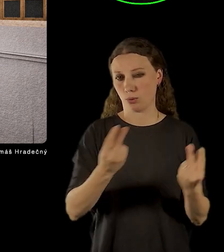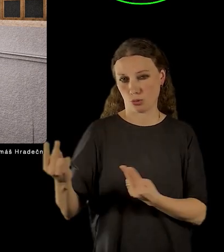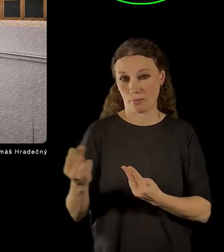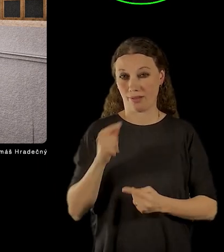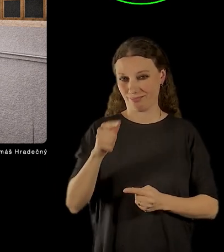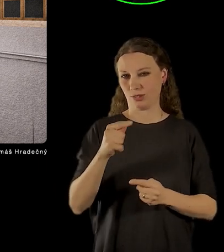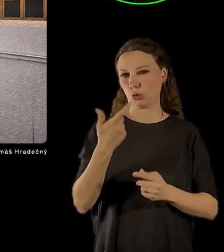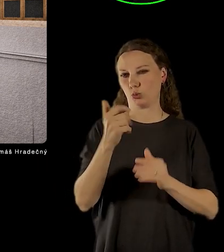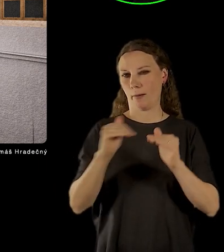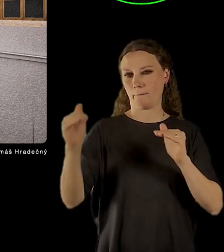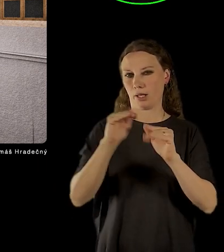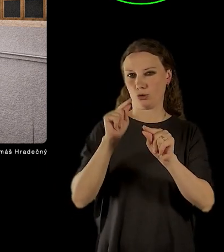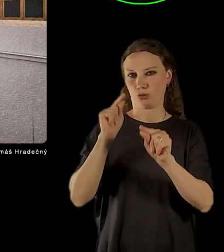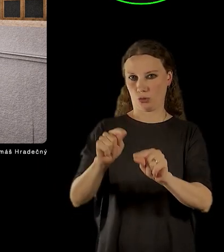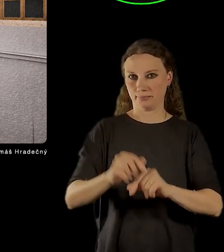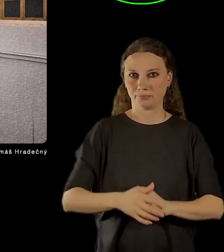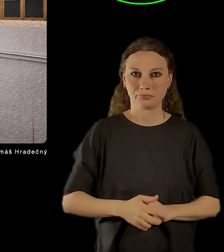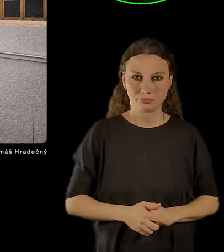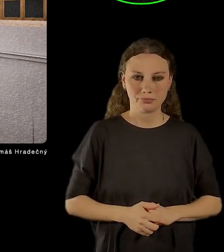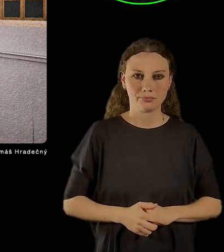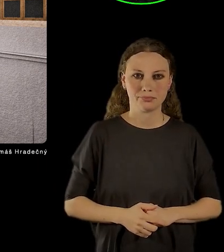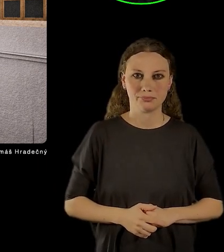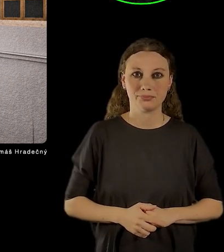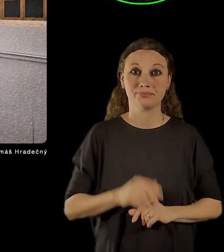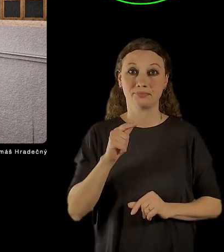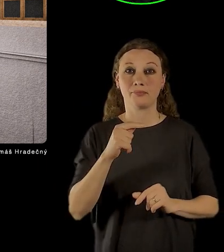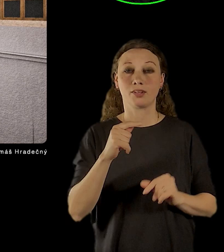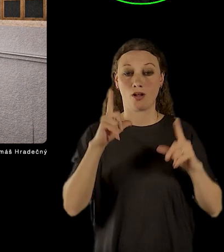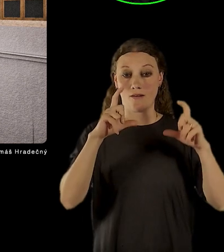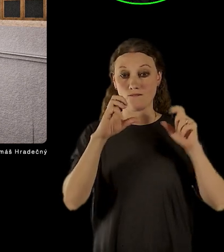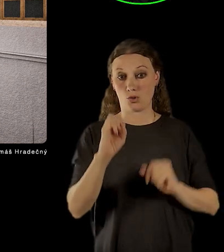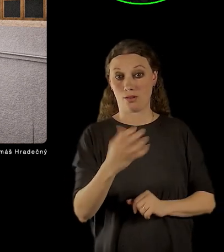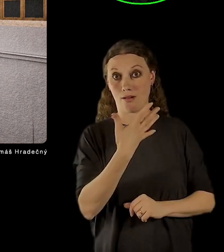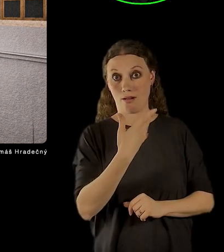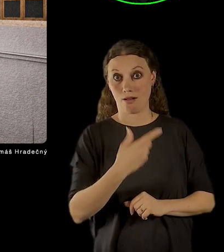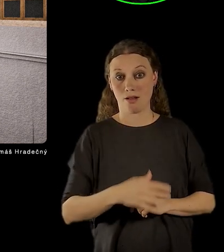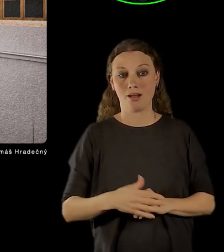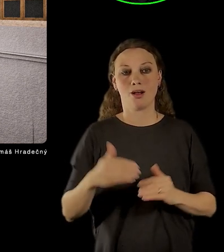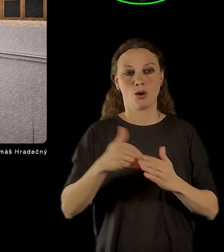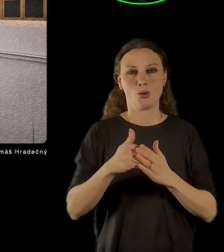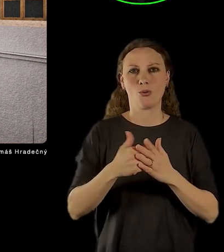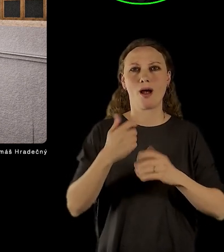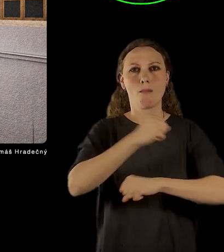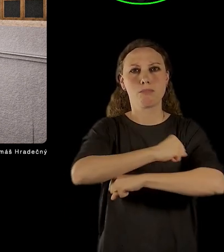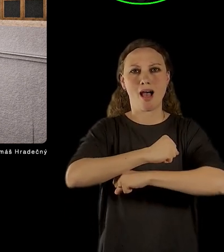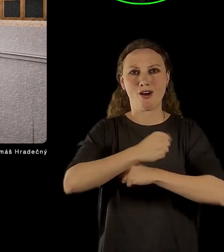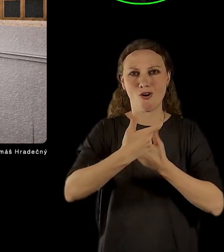Tohle je zmíněna ilustrace té Pavlače,